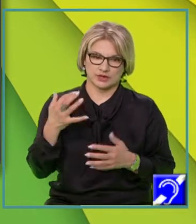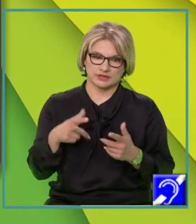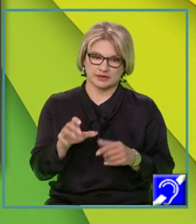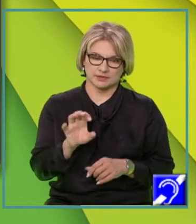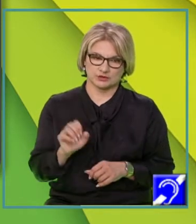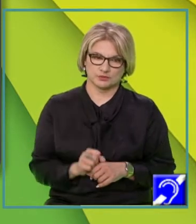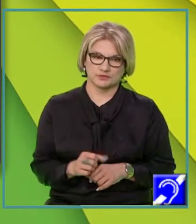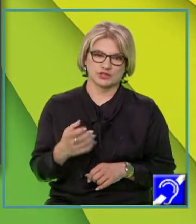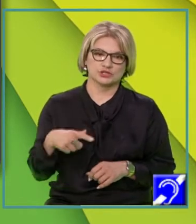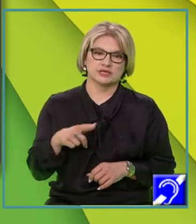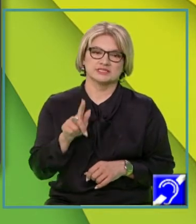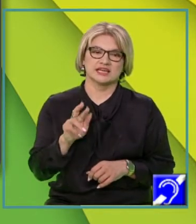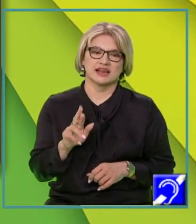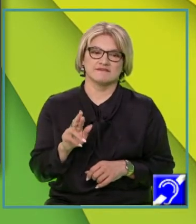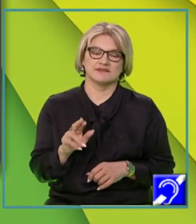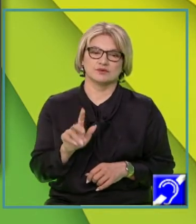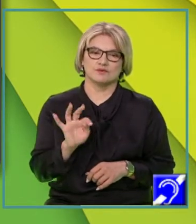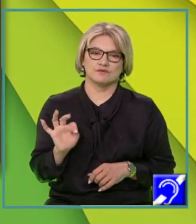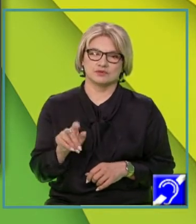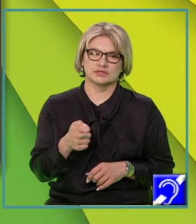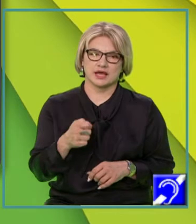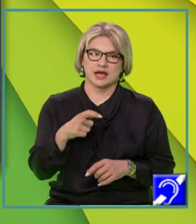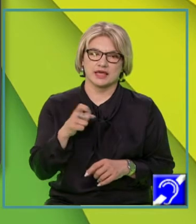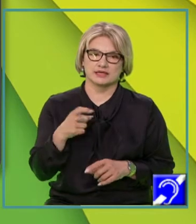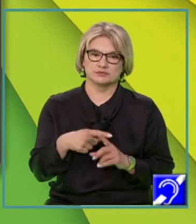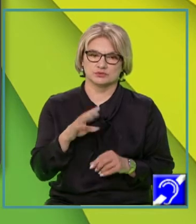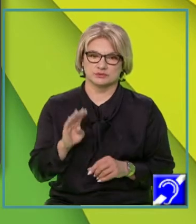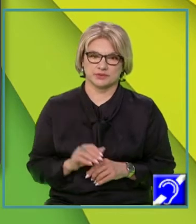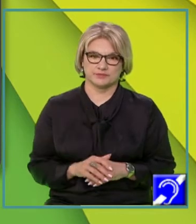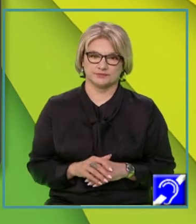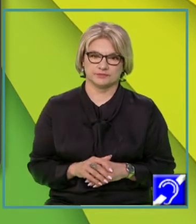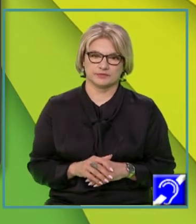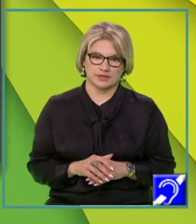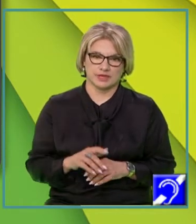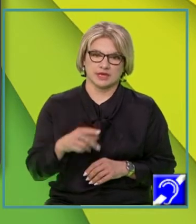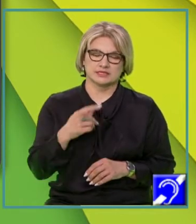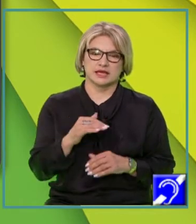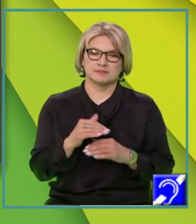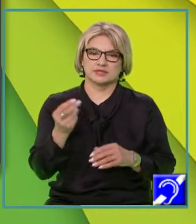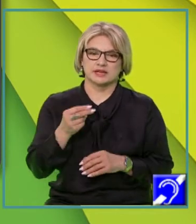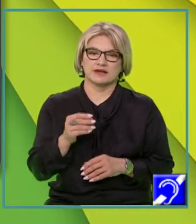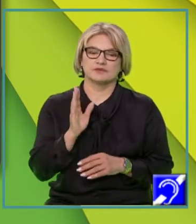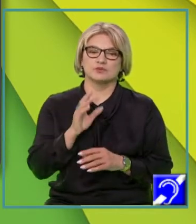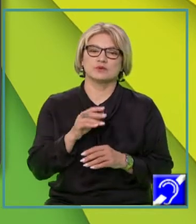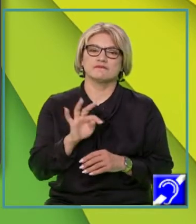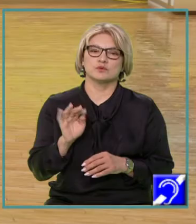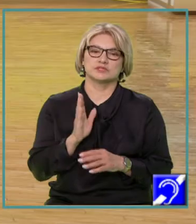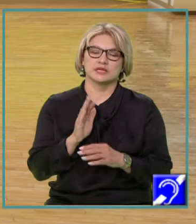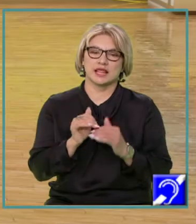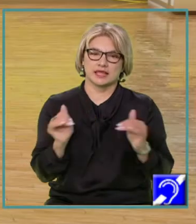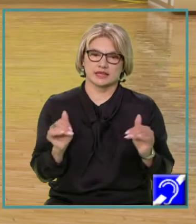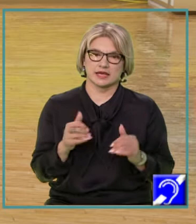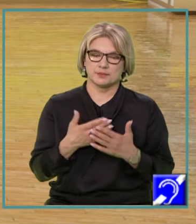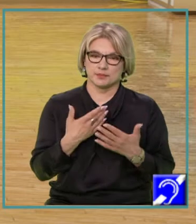reprezintă graficul funcției ax plus b, adică graficul funcției liniare? Pentru orice funcție de